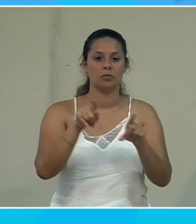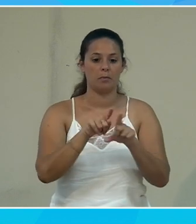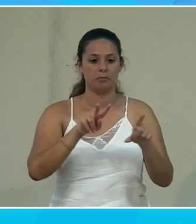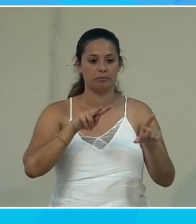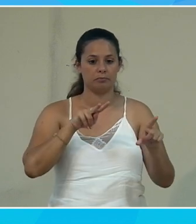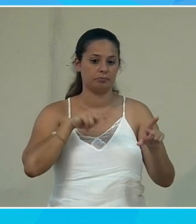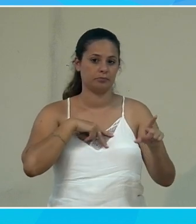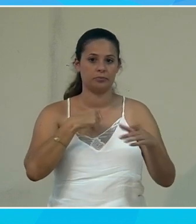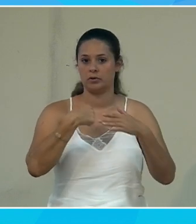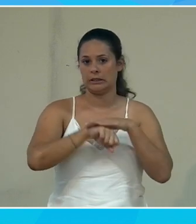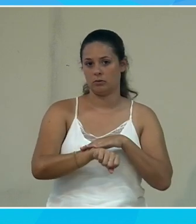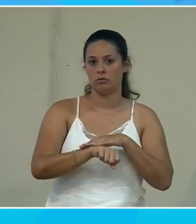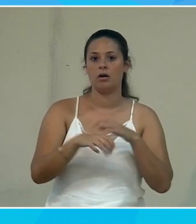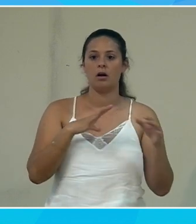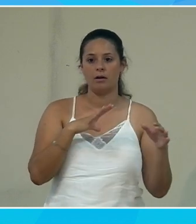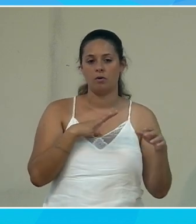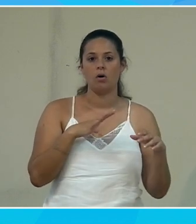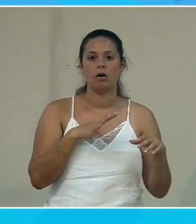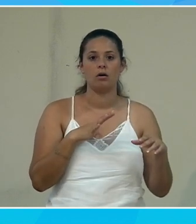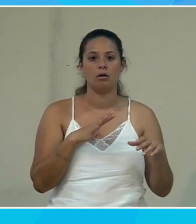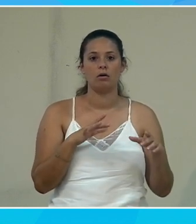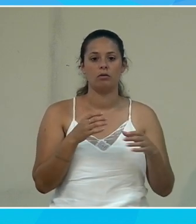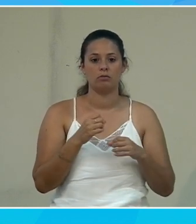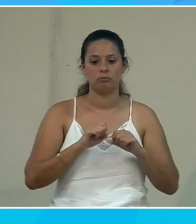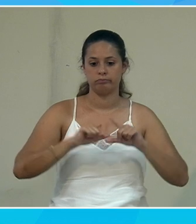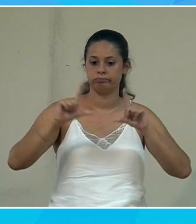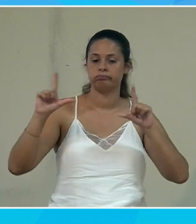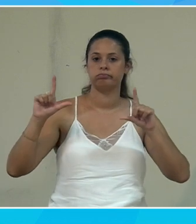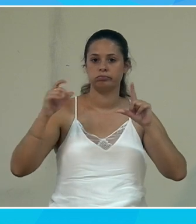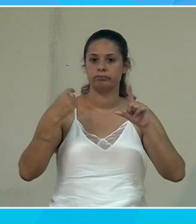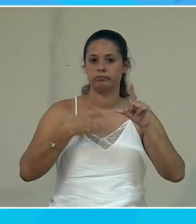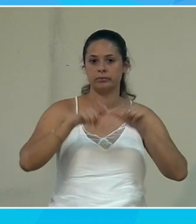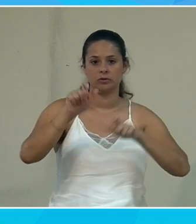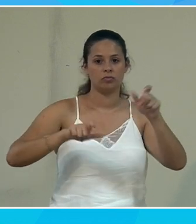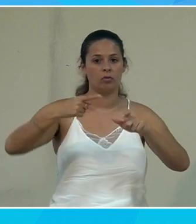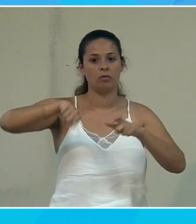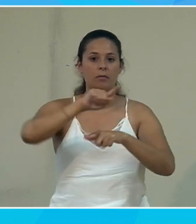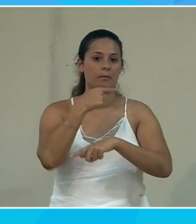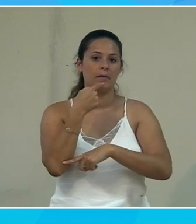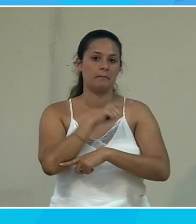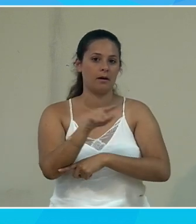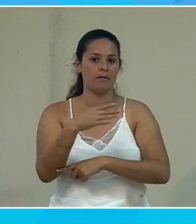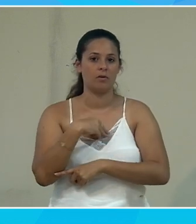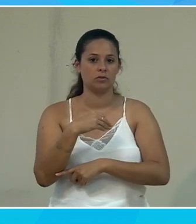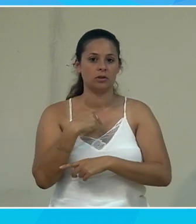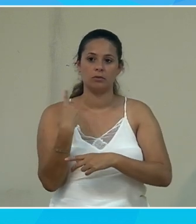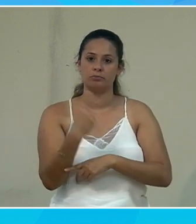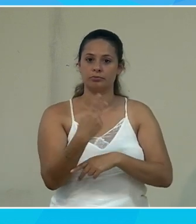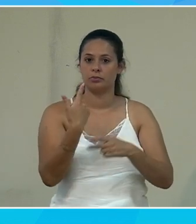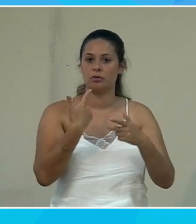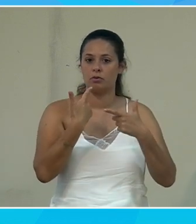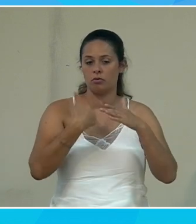de naissance et d'avoir une diffusion vers des gens qui ne parleraient pas français dans leur propre langue